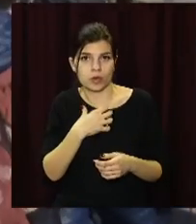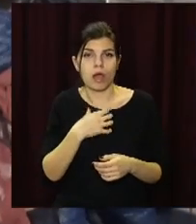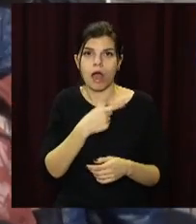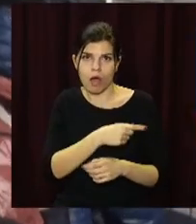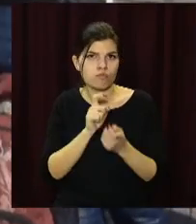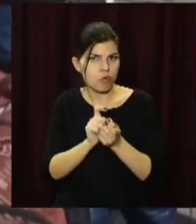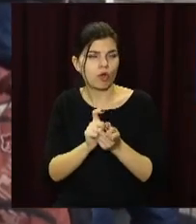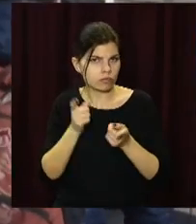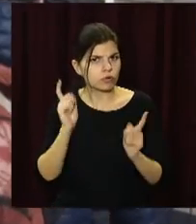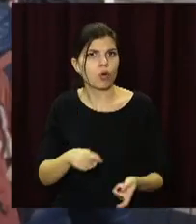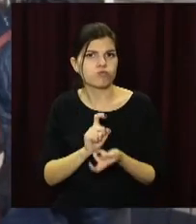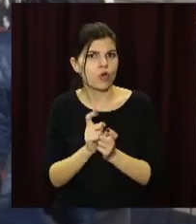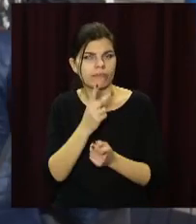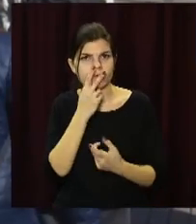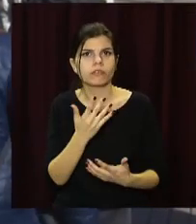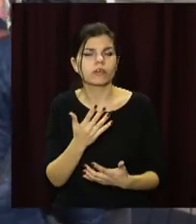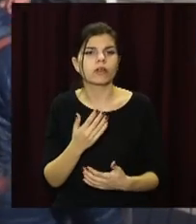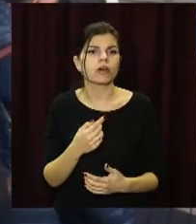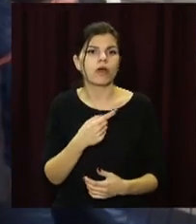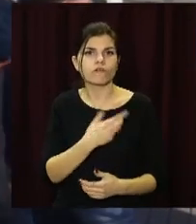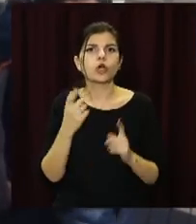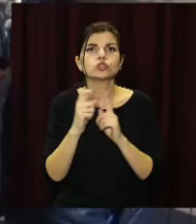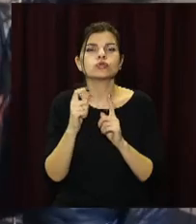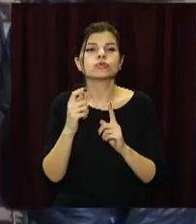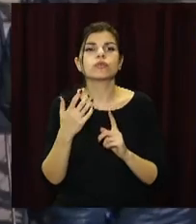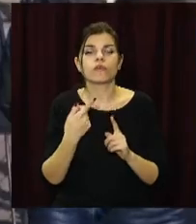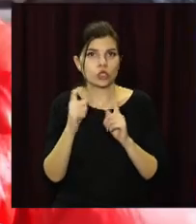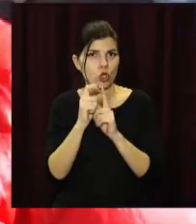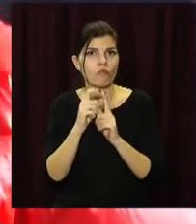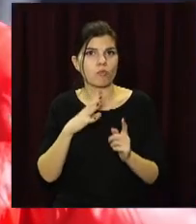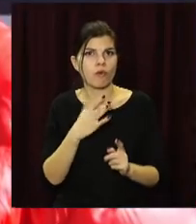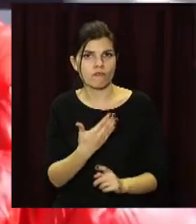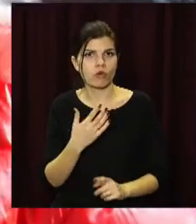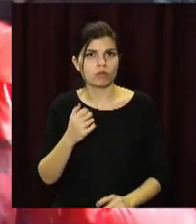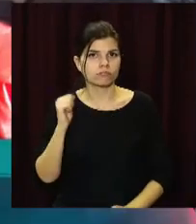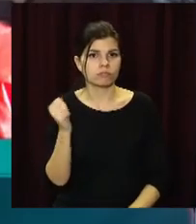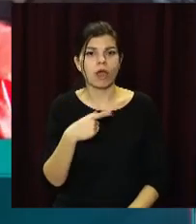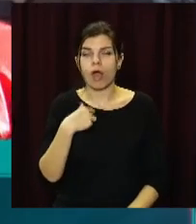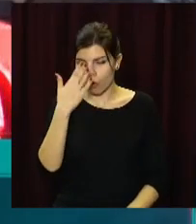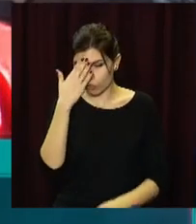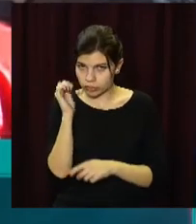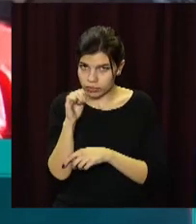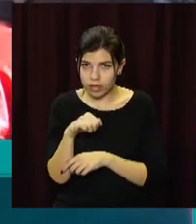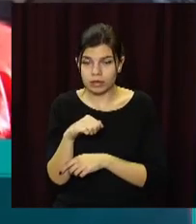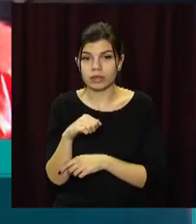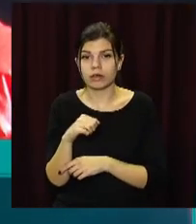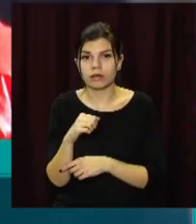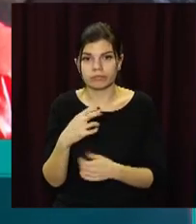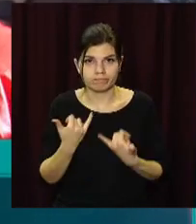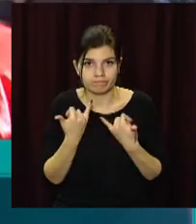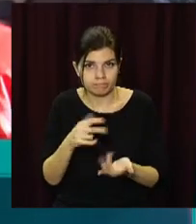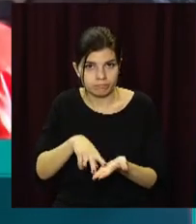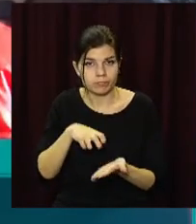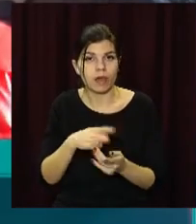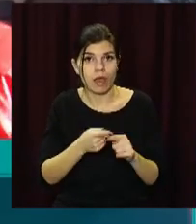борець, він реальний борець і його зброя була це слово. Схиляю голову перед цією